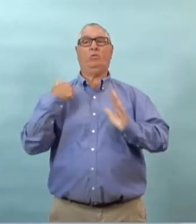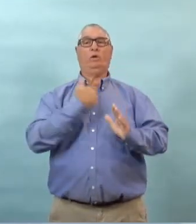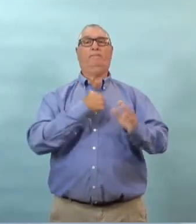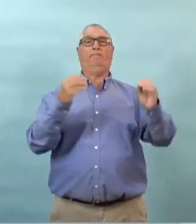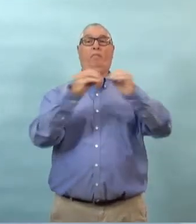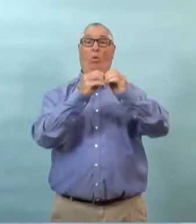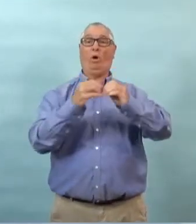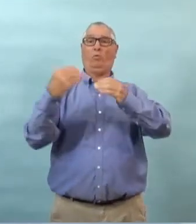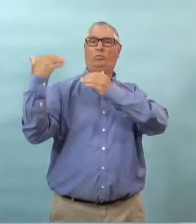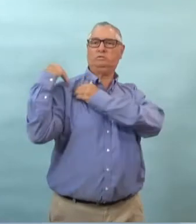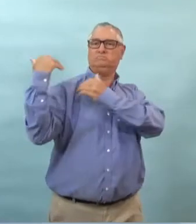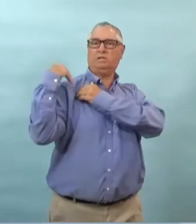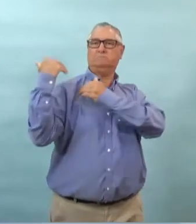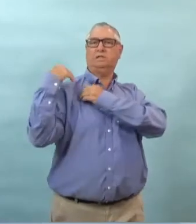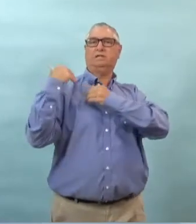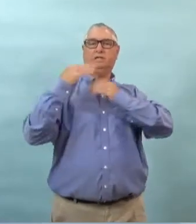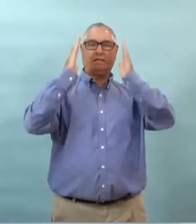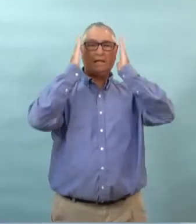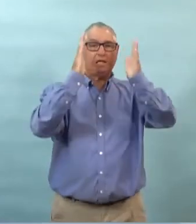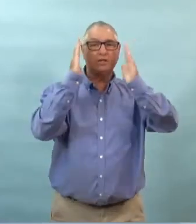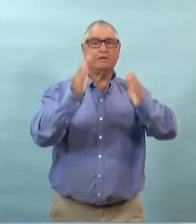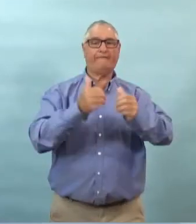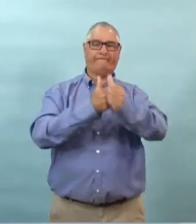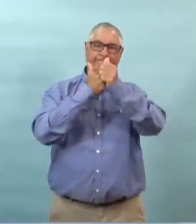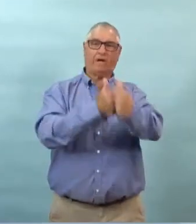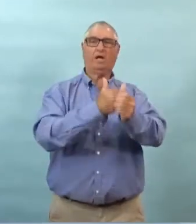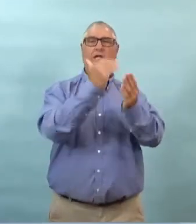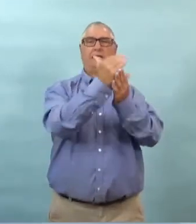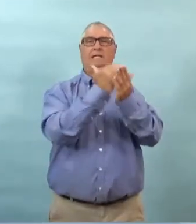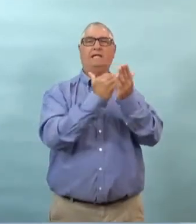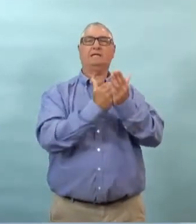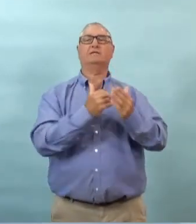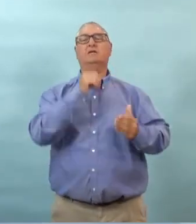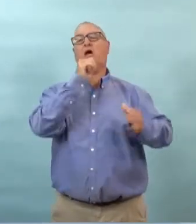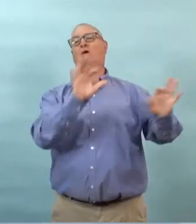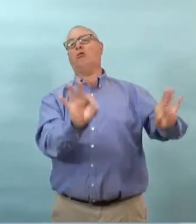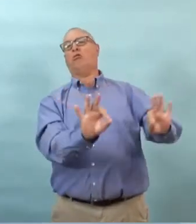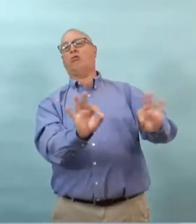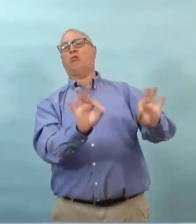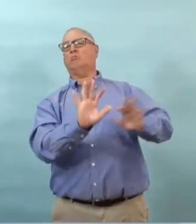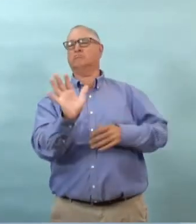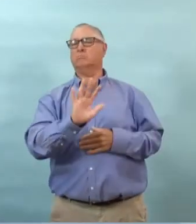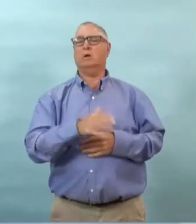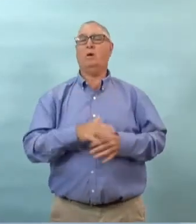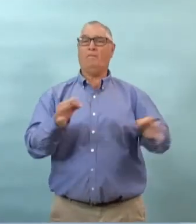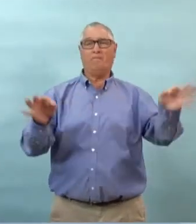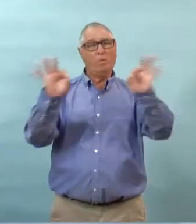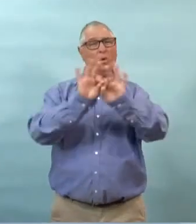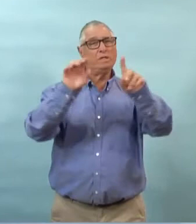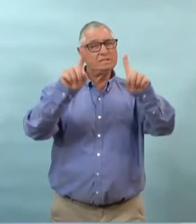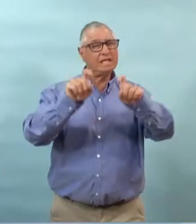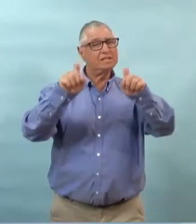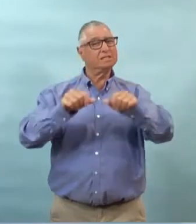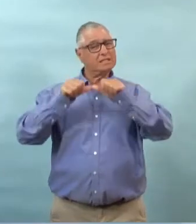introduit et que si on veut continuer à réussir et bien ça va dépendre de notre volonté à continuer à respecter les principes